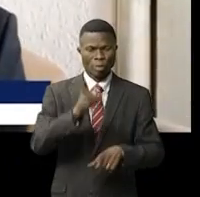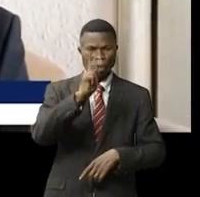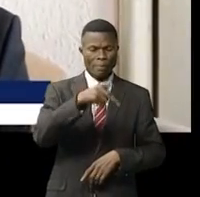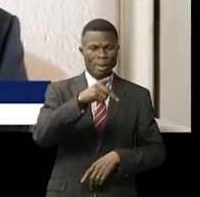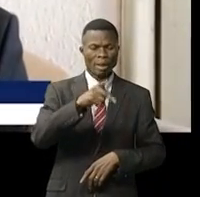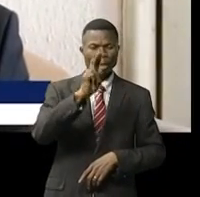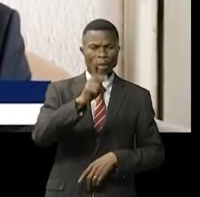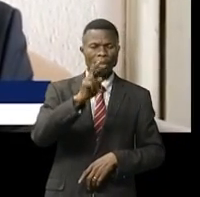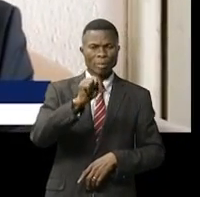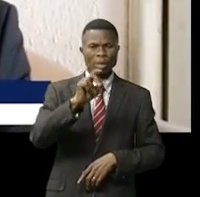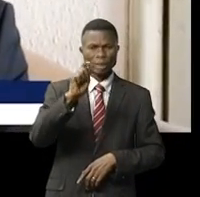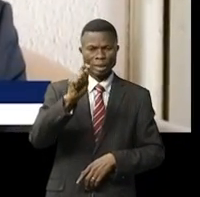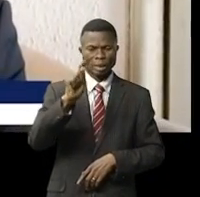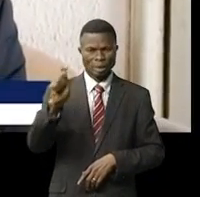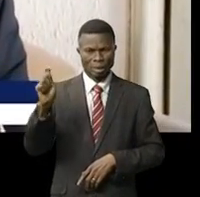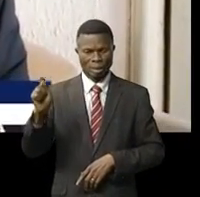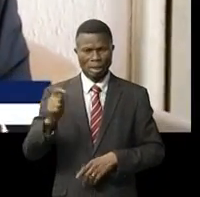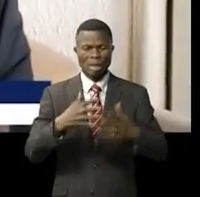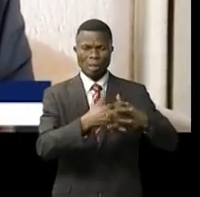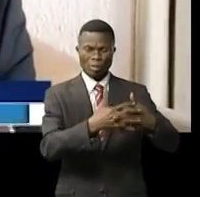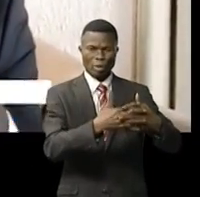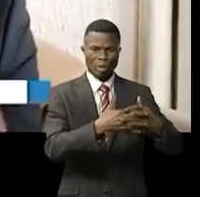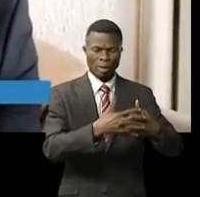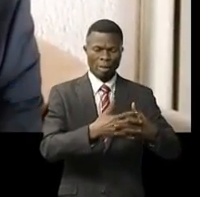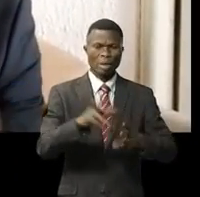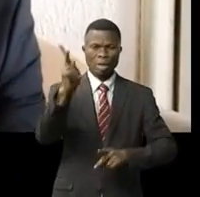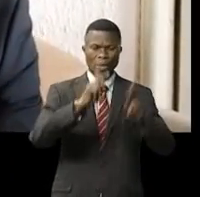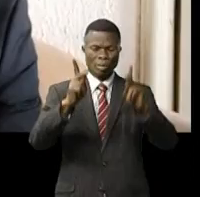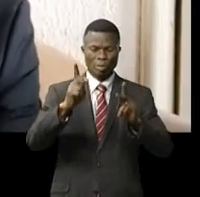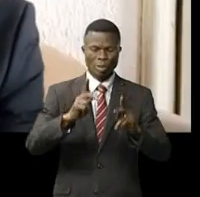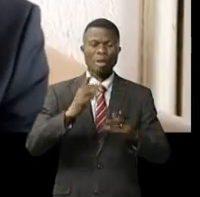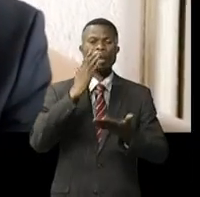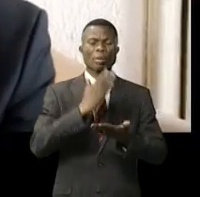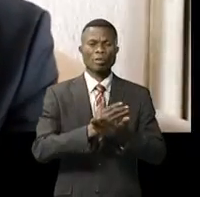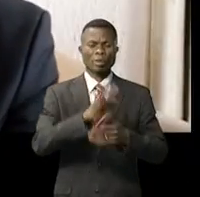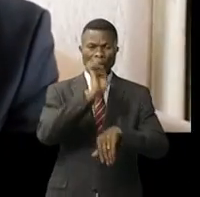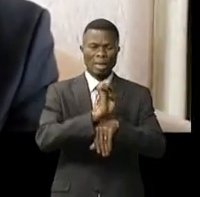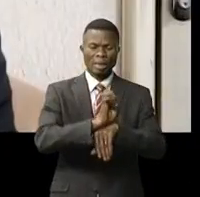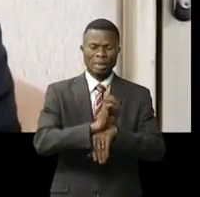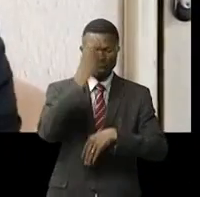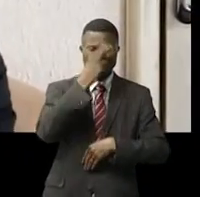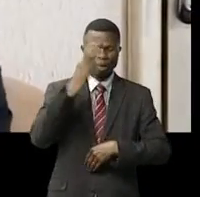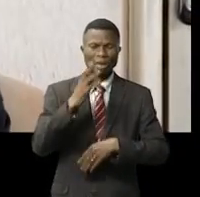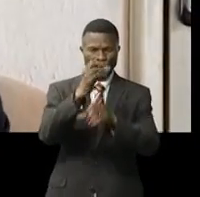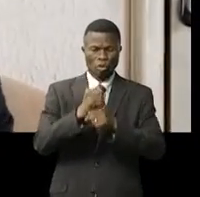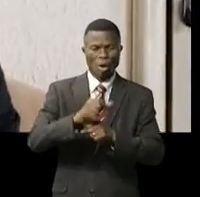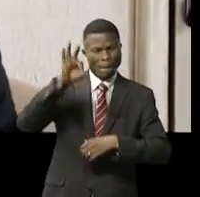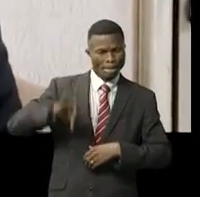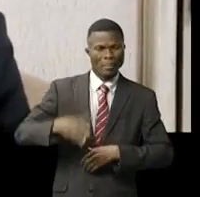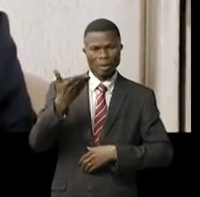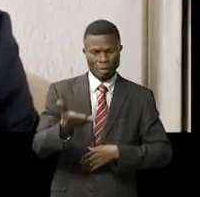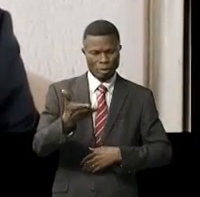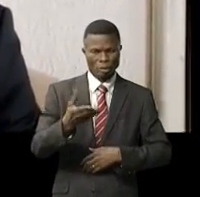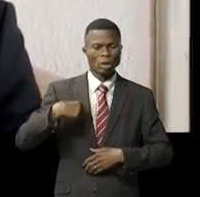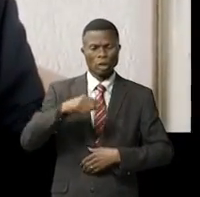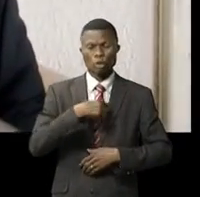c'est à dire partenariat public privé que l'église catholique aussi va bénéficier donc nous devons à notre